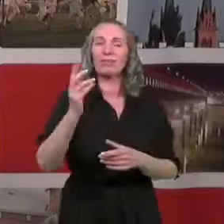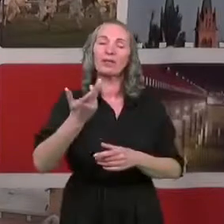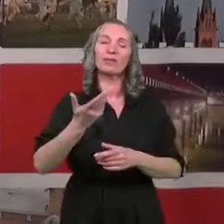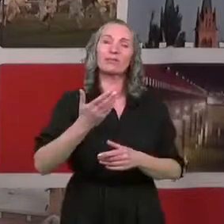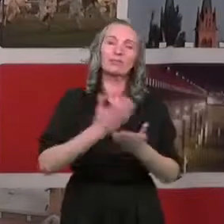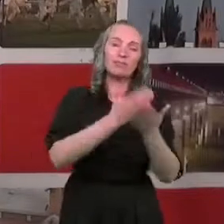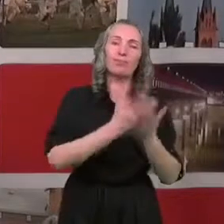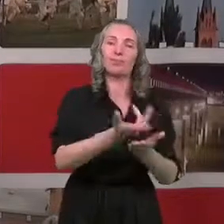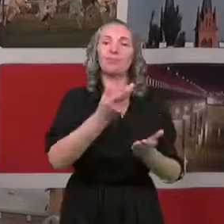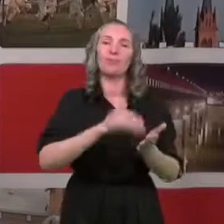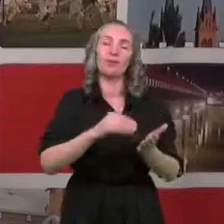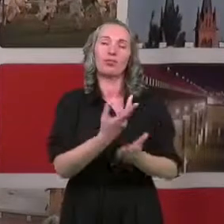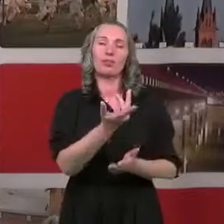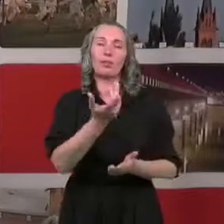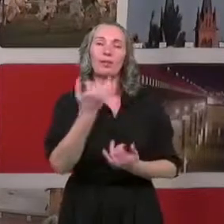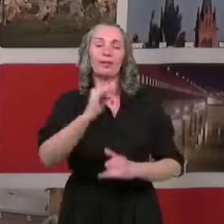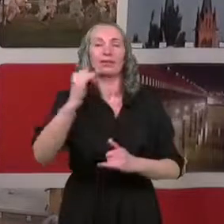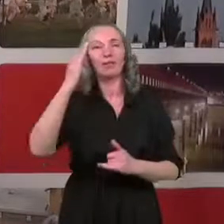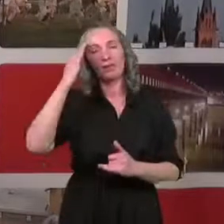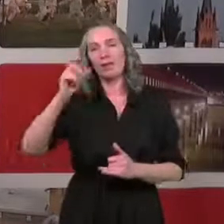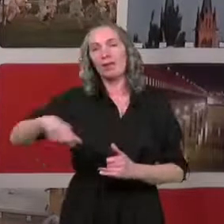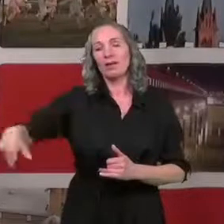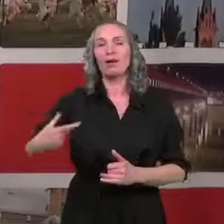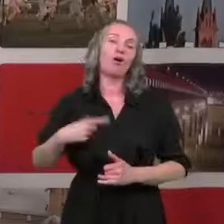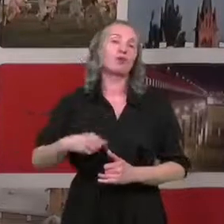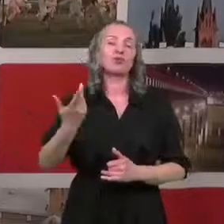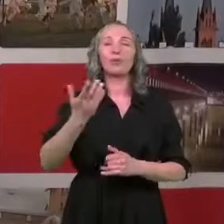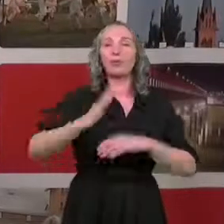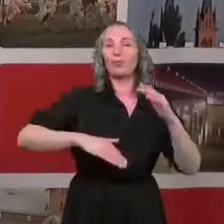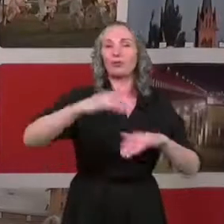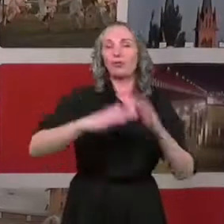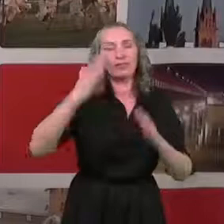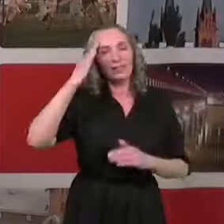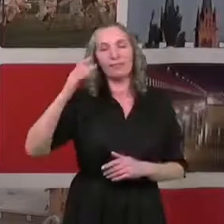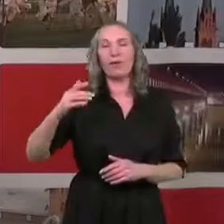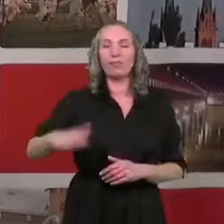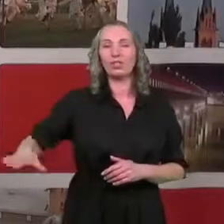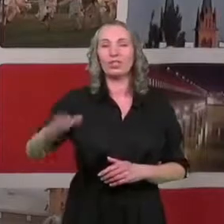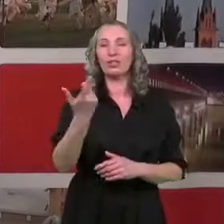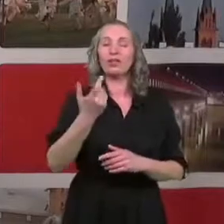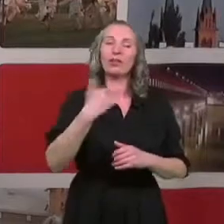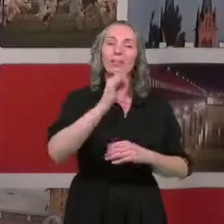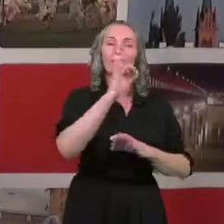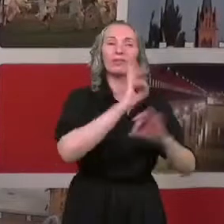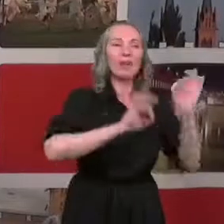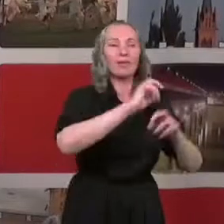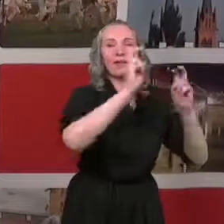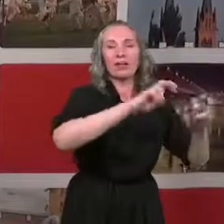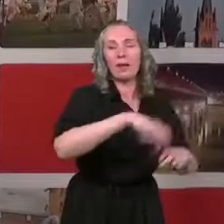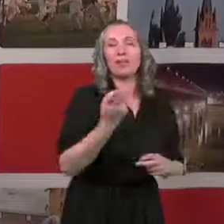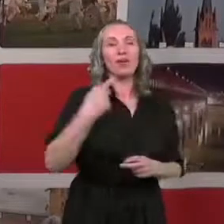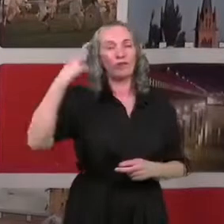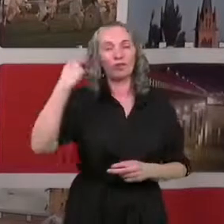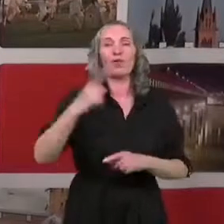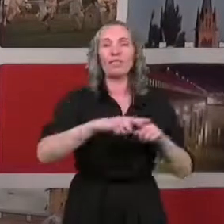mieszkaniowych dla mieszkańców Włocławka i budownictwem mieszkaniowym oraz ich eksploatacją. Na przykład włocławskie